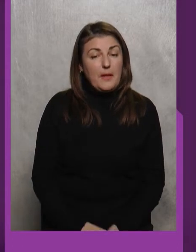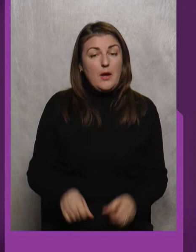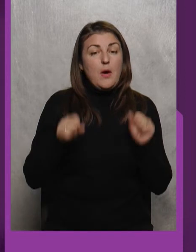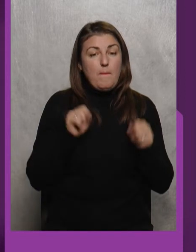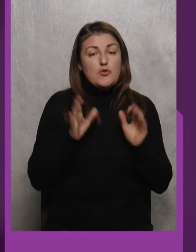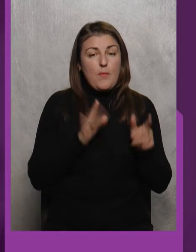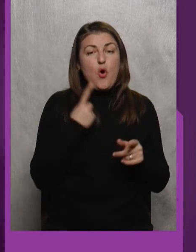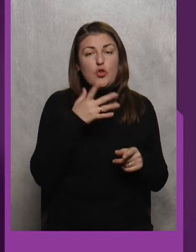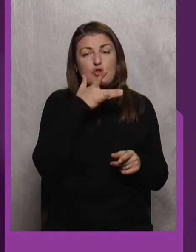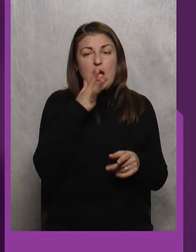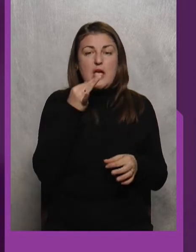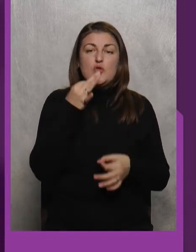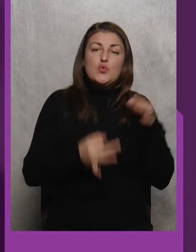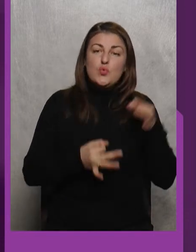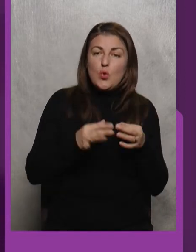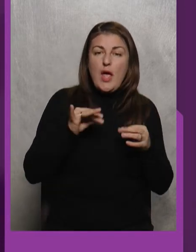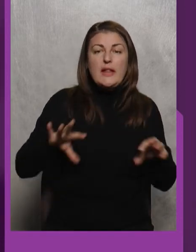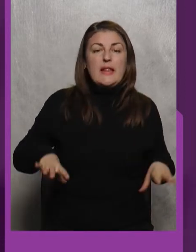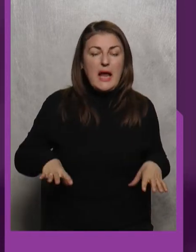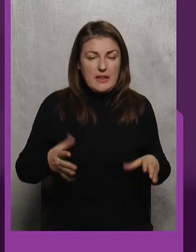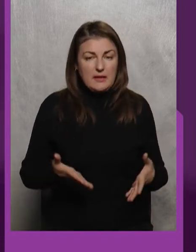бути одночасно і суддею і тренером?